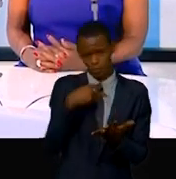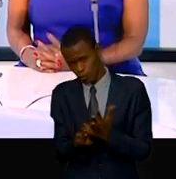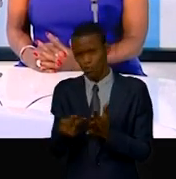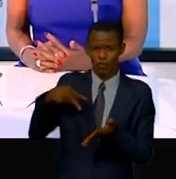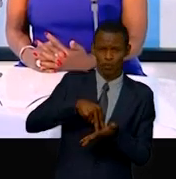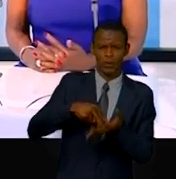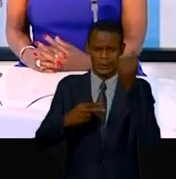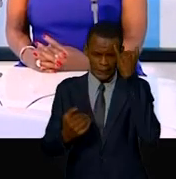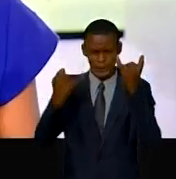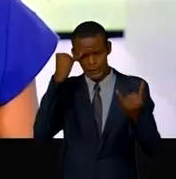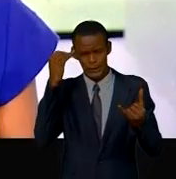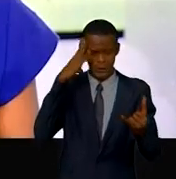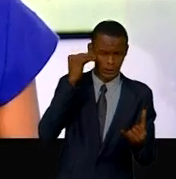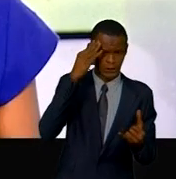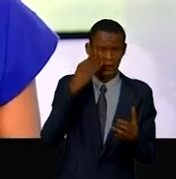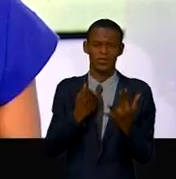situations les plus difficiles.